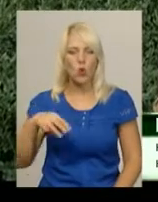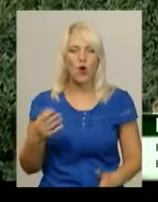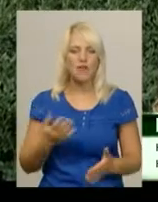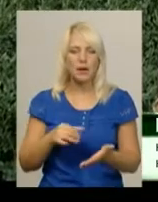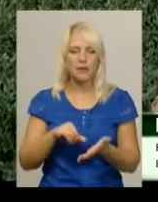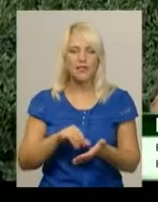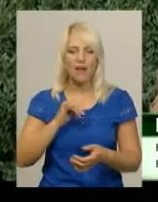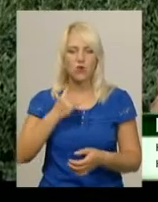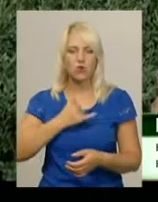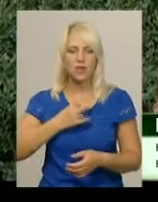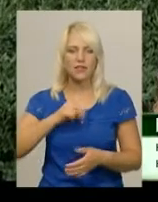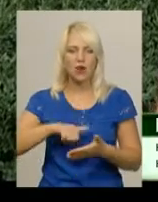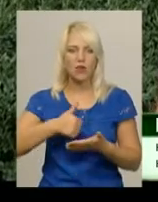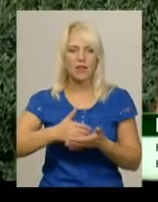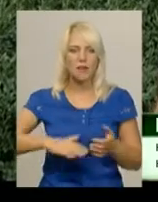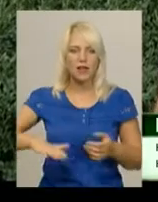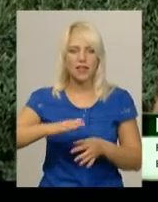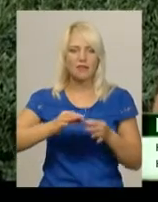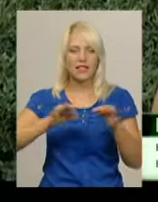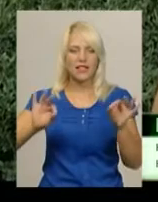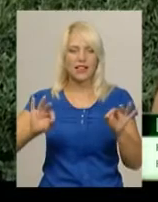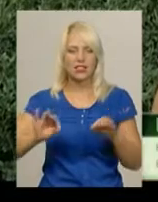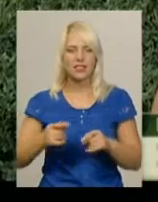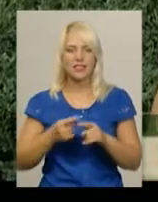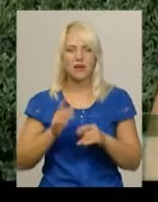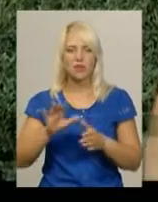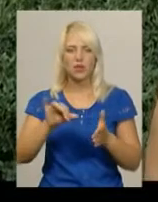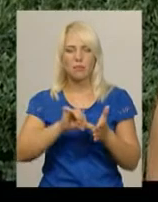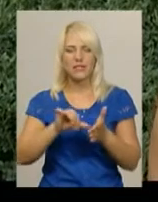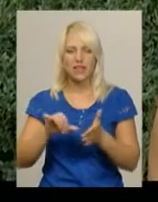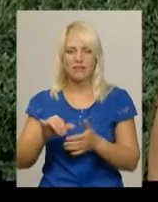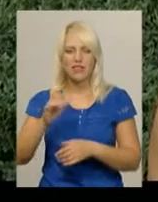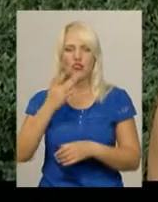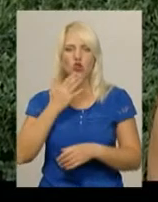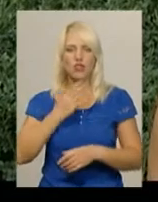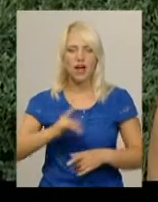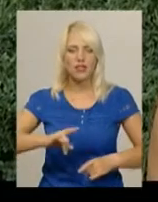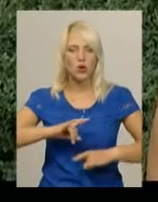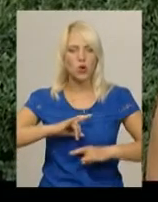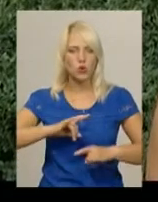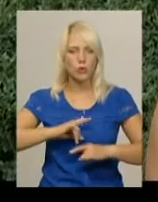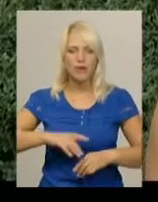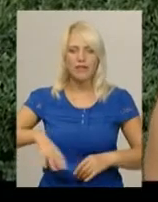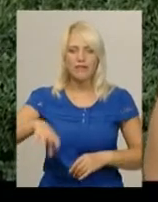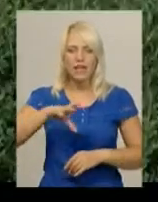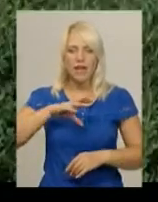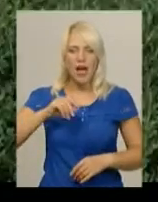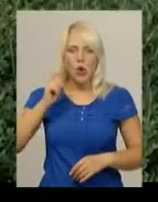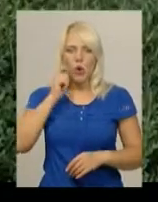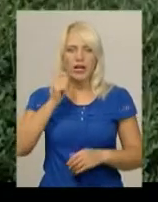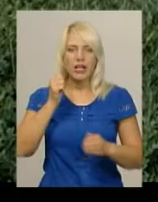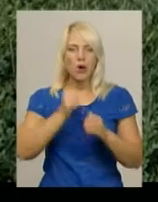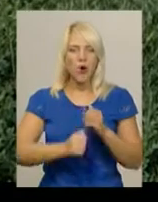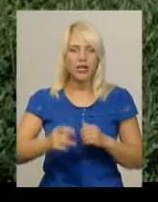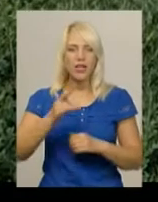в нас на Головному майдані Незалежності. Це будуть представлені національні костюми зі всієї України. Кожен